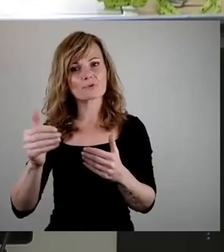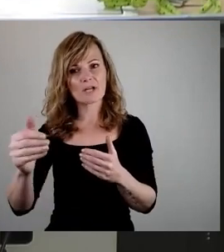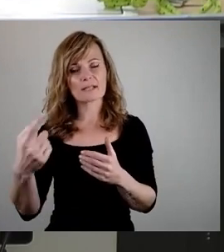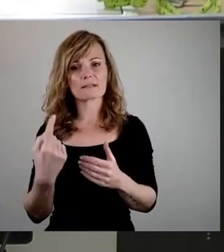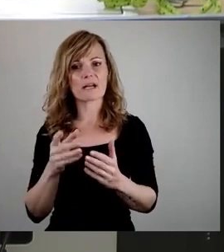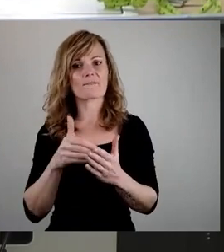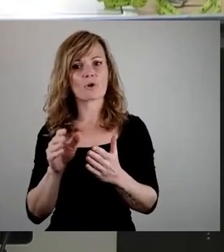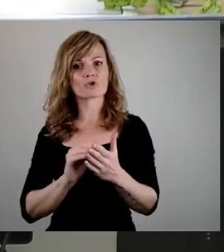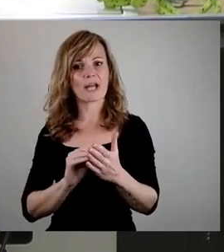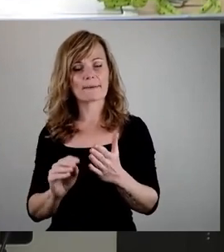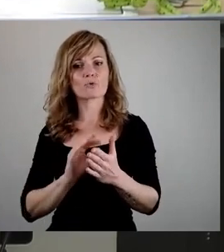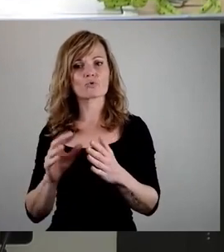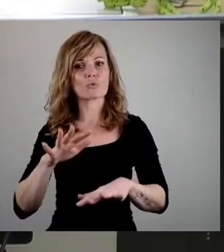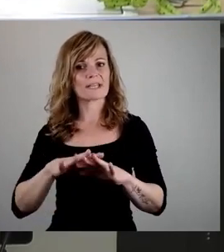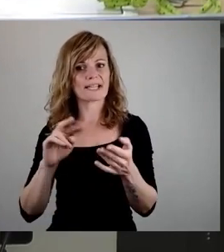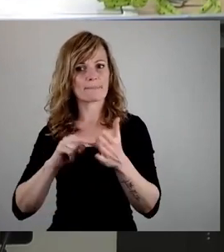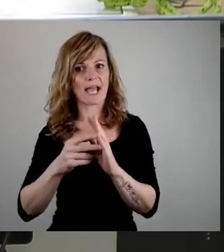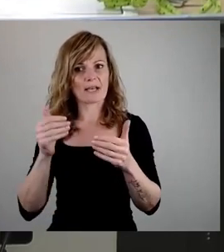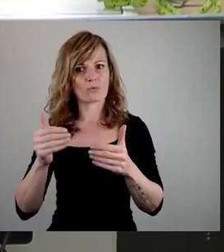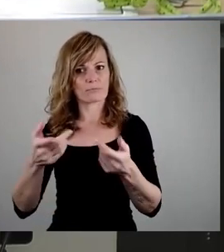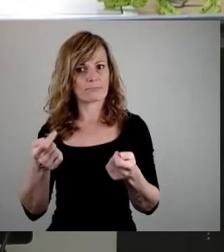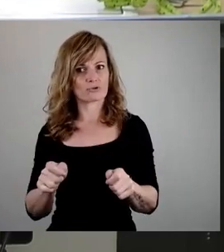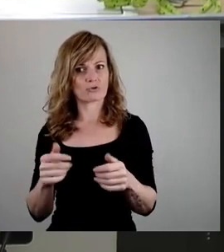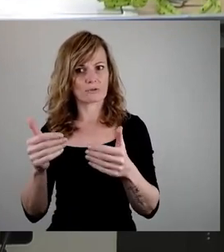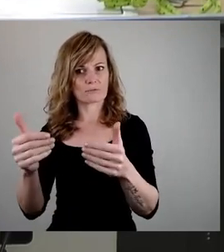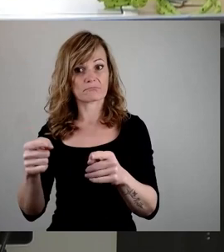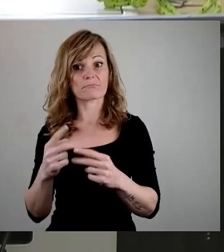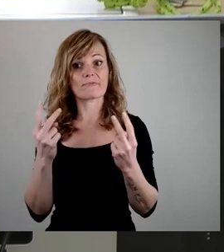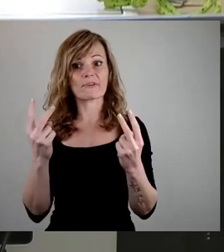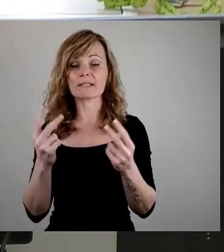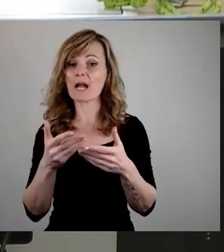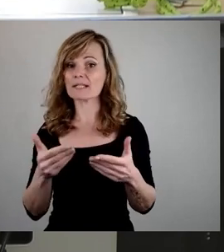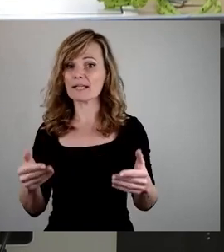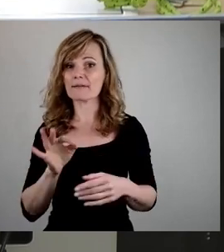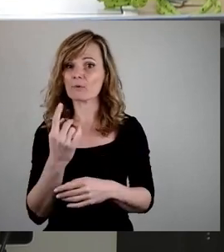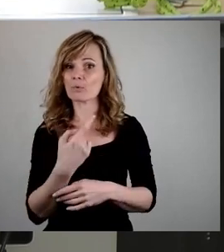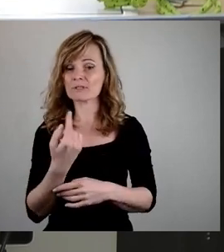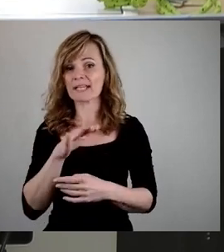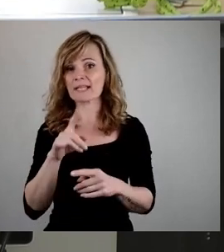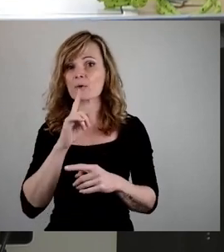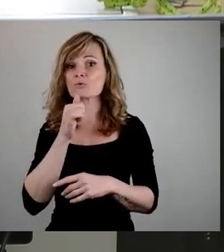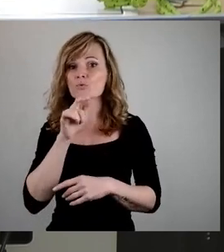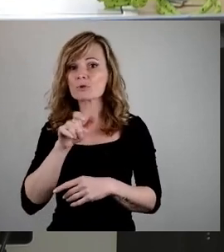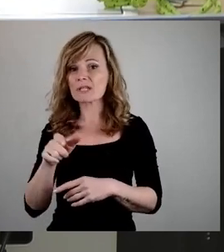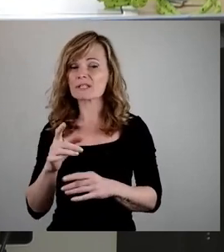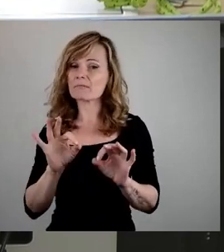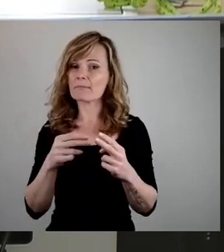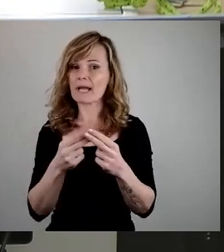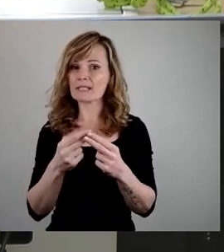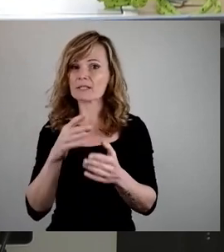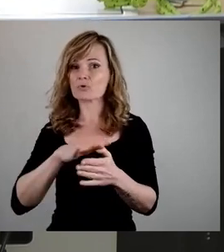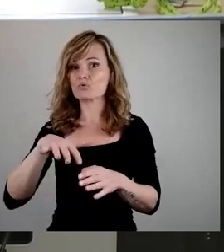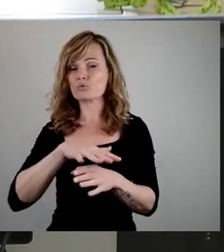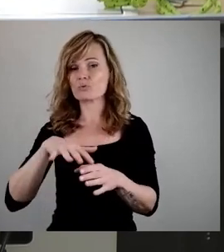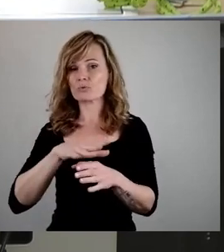Schulnetzplanung. Dies ist eine wichtige Angelegenheit, für unsere Kinder und Jugendlichen geeignete Schulplätze in ausreichender Zahl zur Verfügung zu